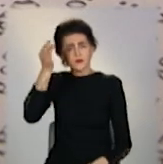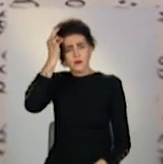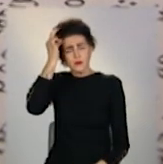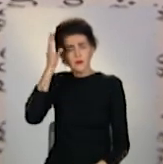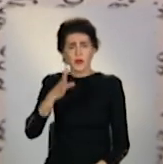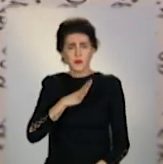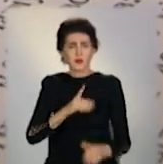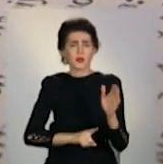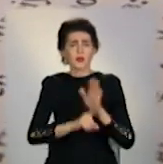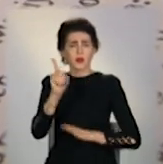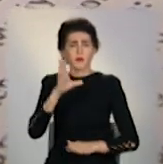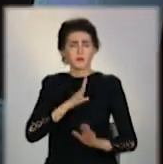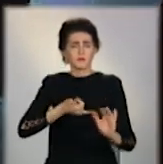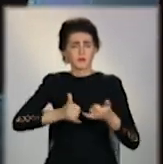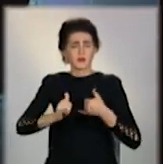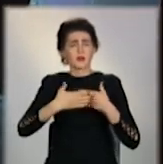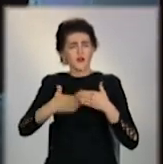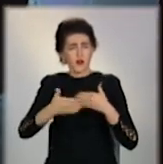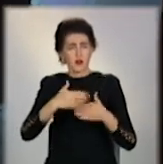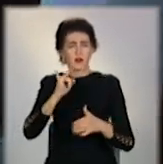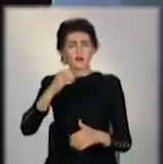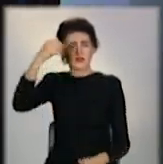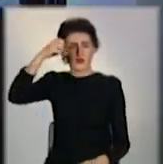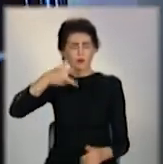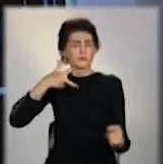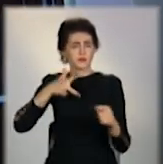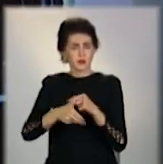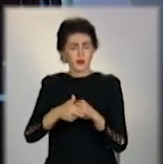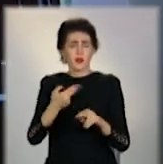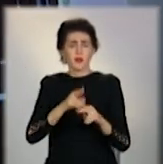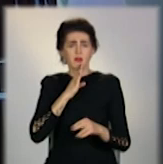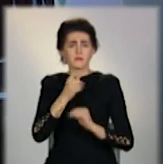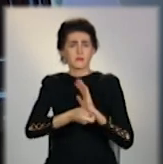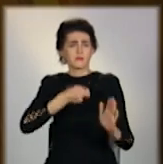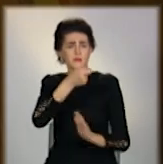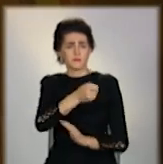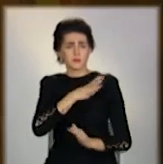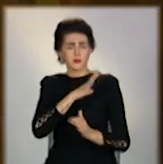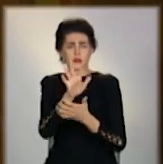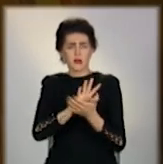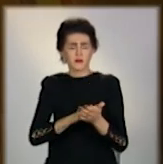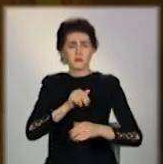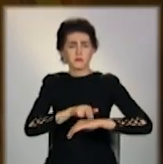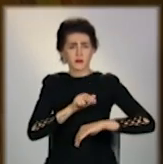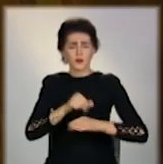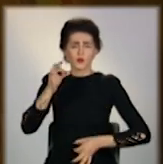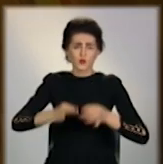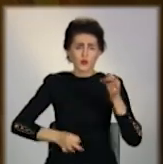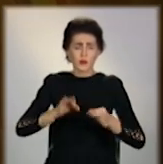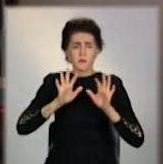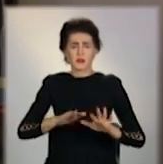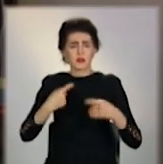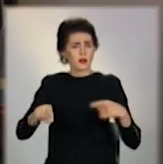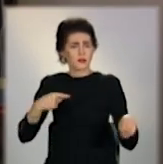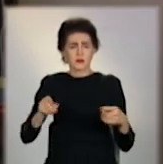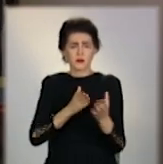Спершу їй погрожували виламати двері, потім відрізали світло. По допомогу жінка зверталася до поліції, суду та міських інстанцій. Та